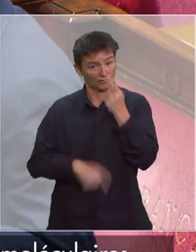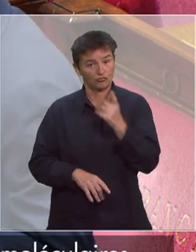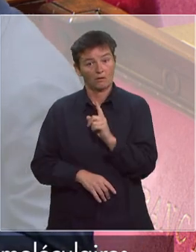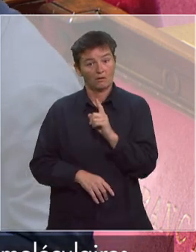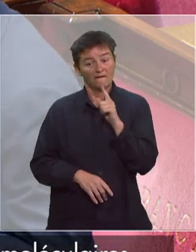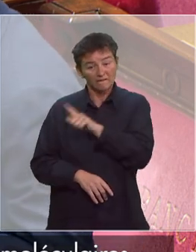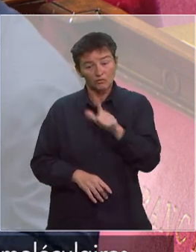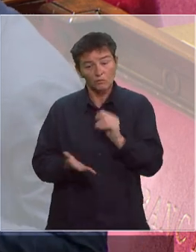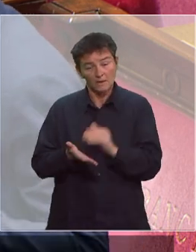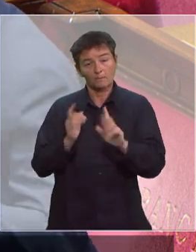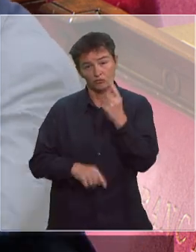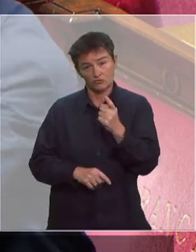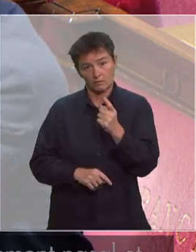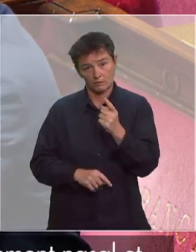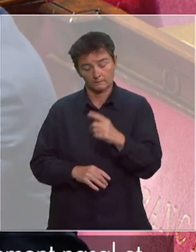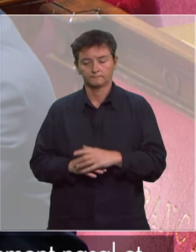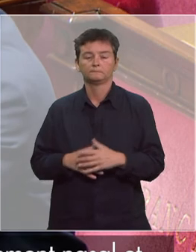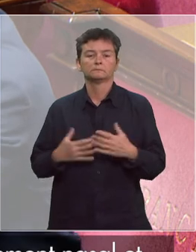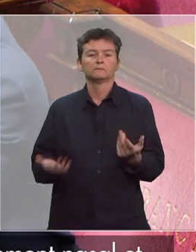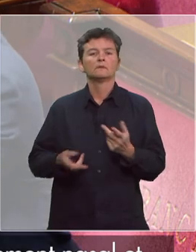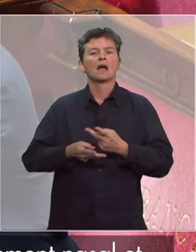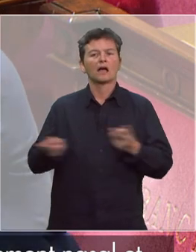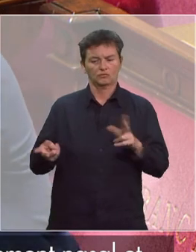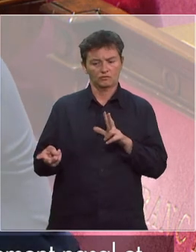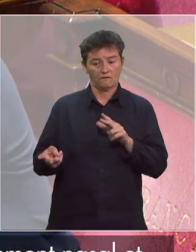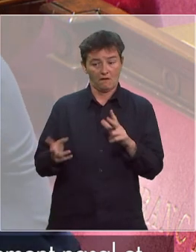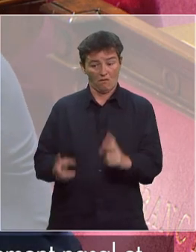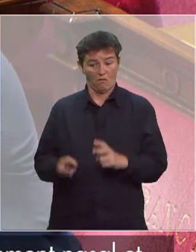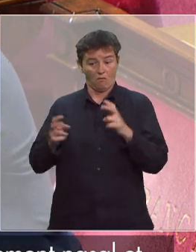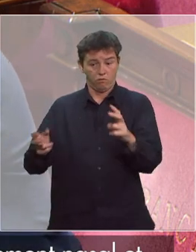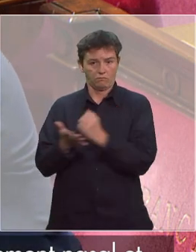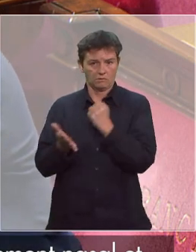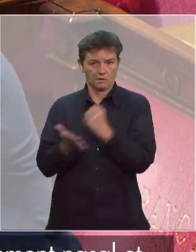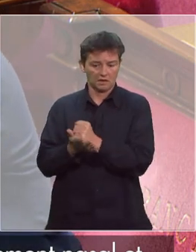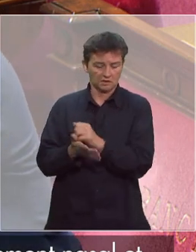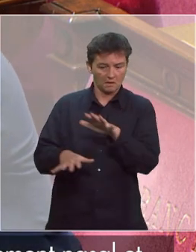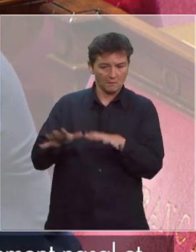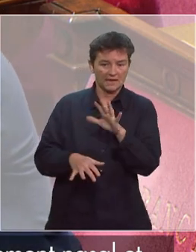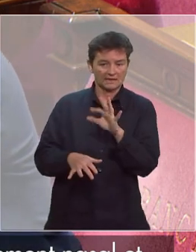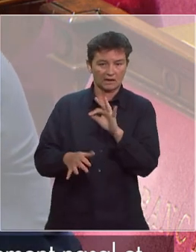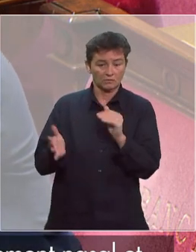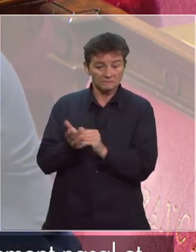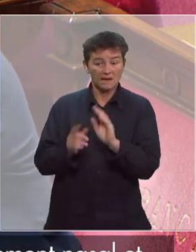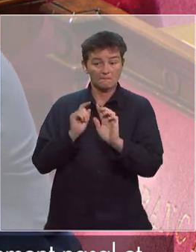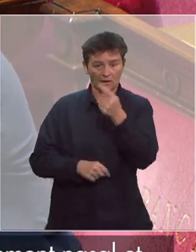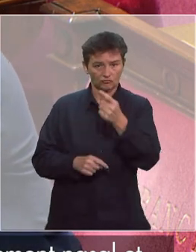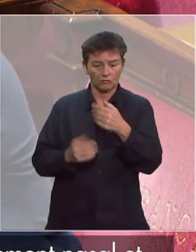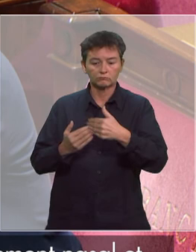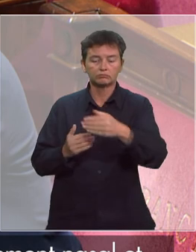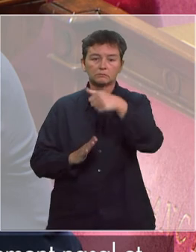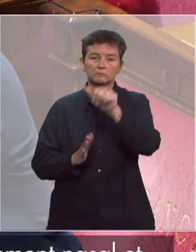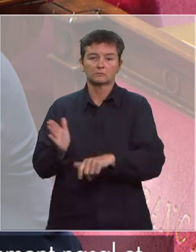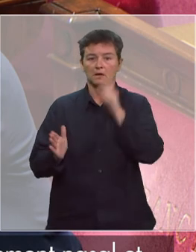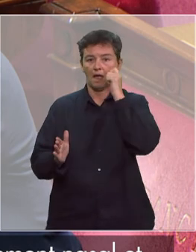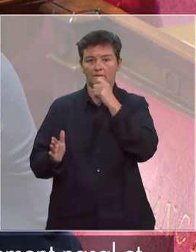22 000 tests, et nous avons annoncé que nous étions en train d'augmenter ces tests jusqu'à 50 000 tests jour au cours du mois d'avril, ce qui